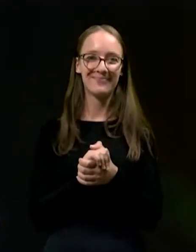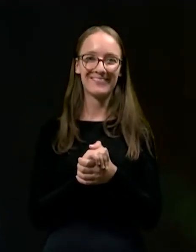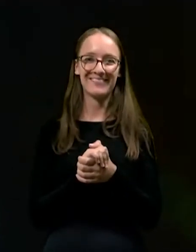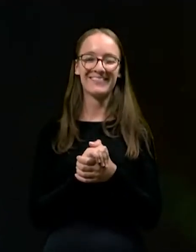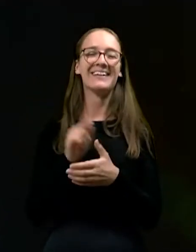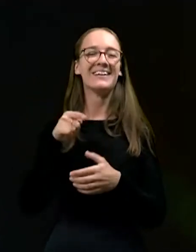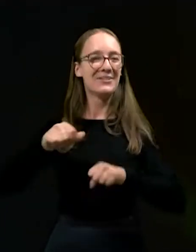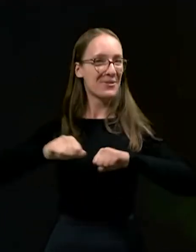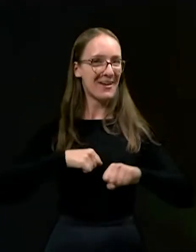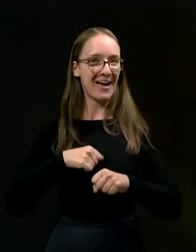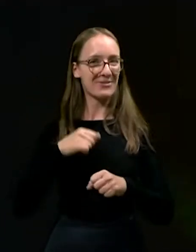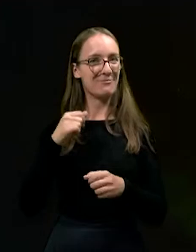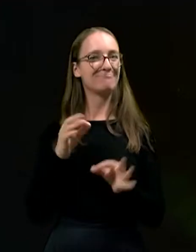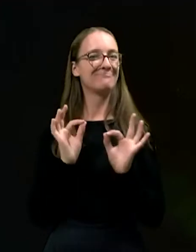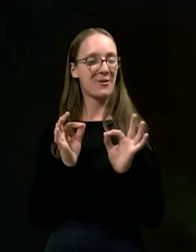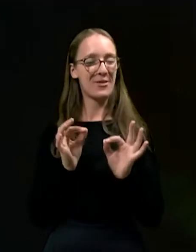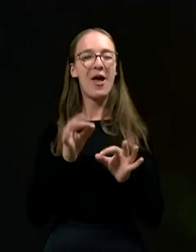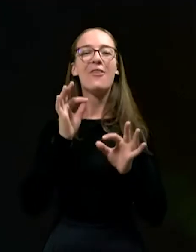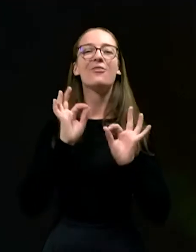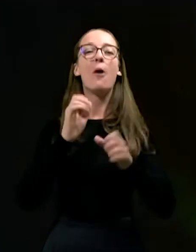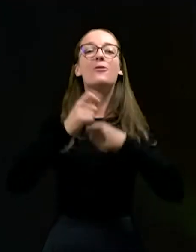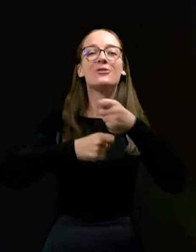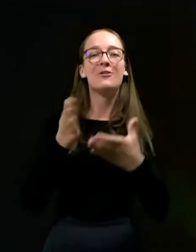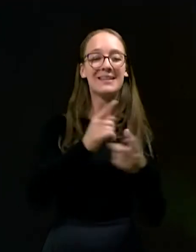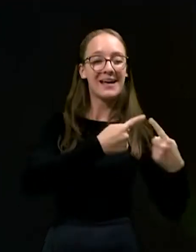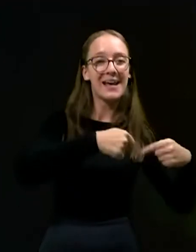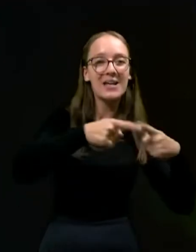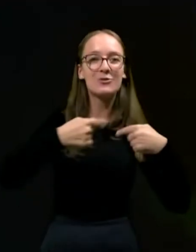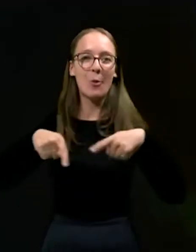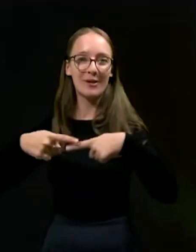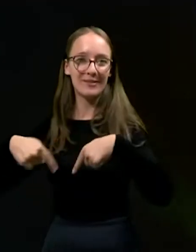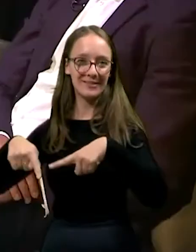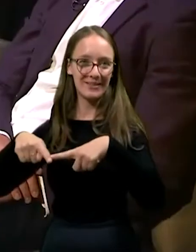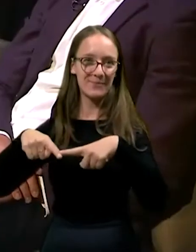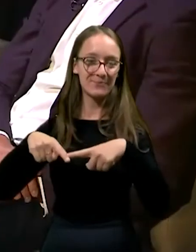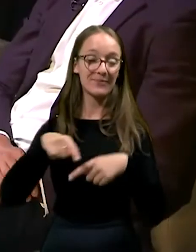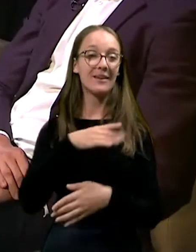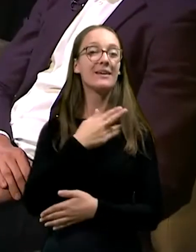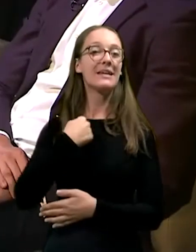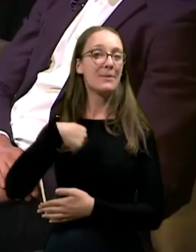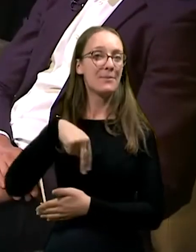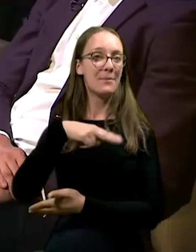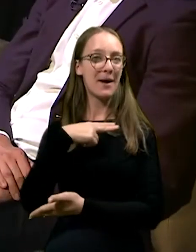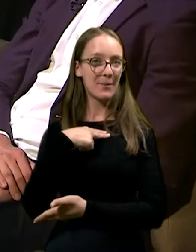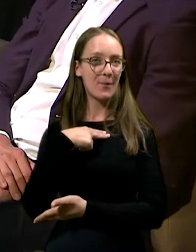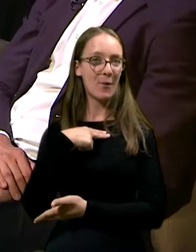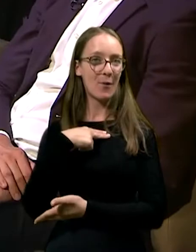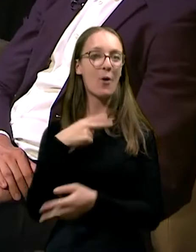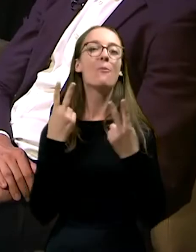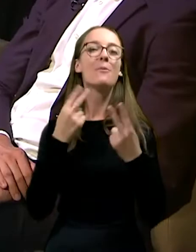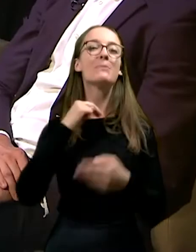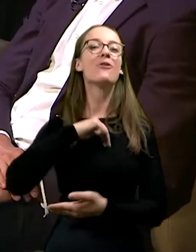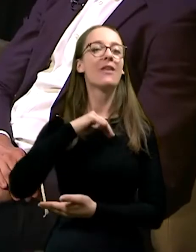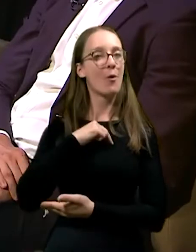To vlado odlikuje dobro sodelovanje med dresorji. Imamo, imam pomembno